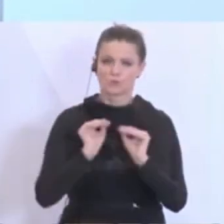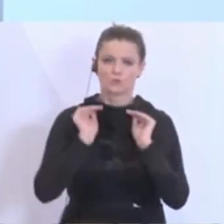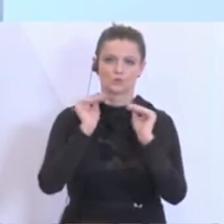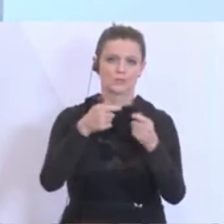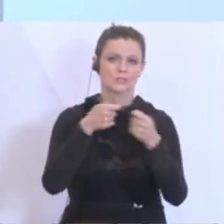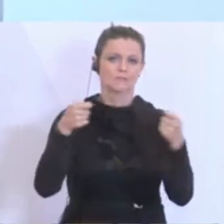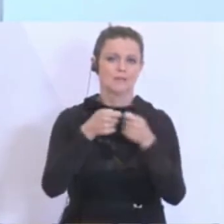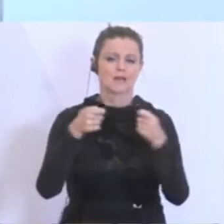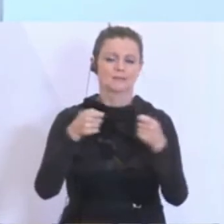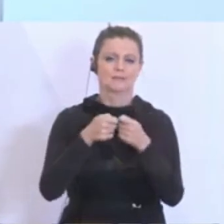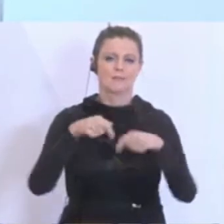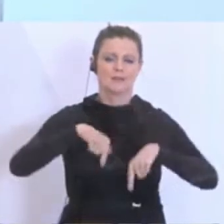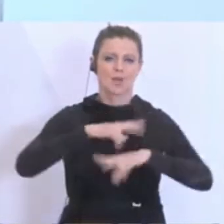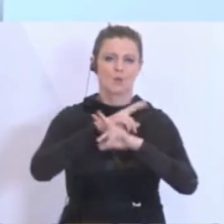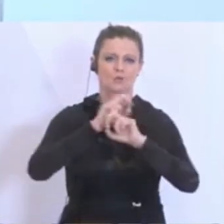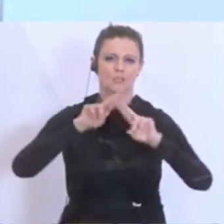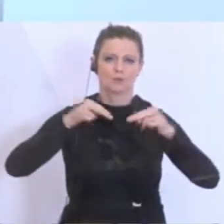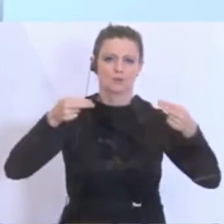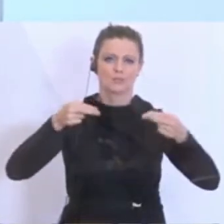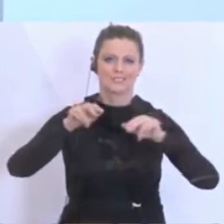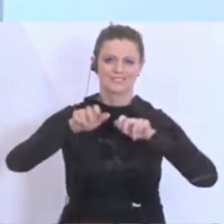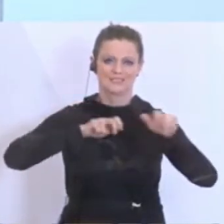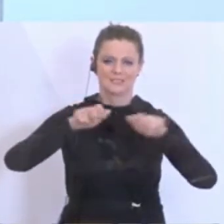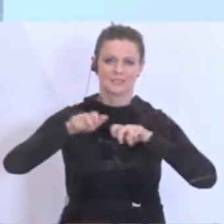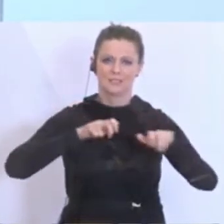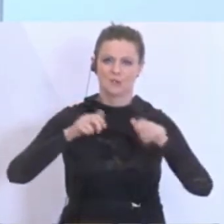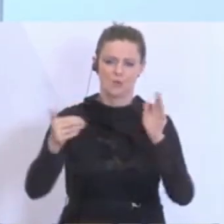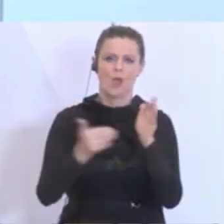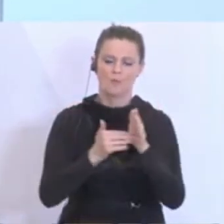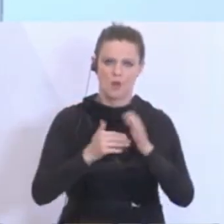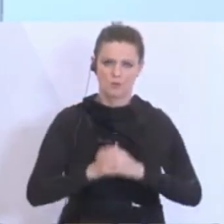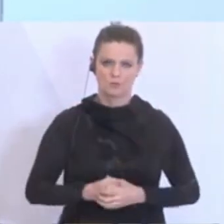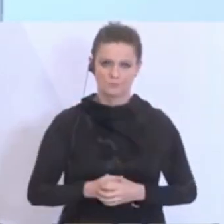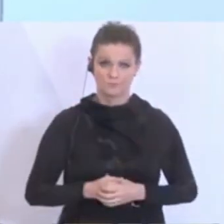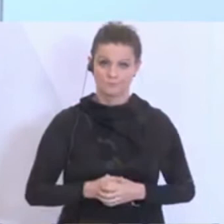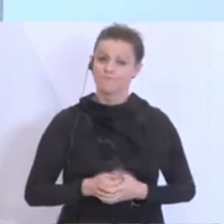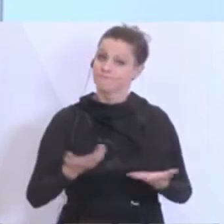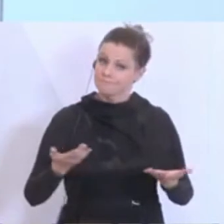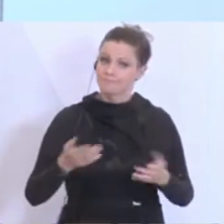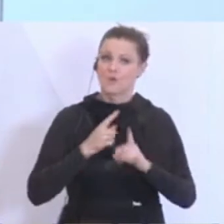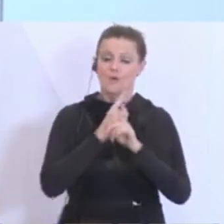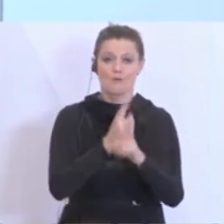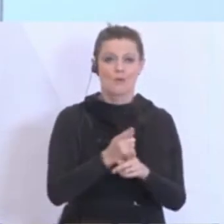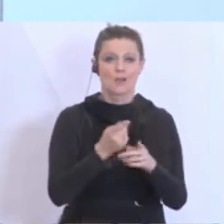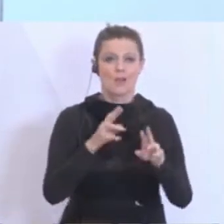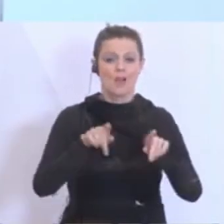österreichische Bundesregierung gibt. Und dabei kommt dem österreichischen Bundesheer und damit auch der Miliz eine